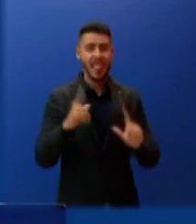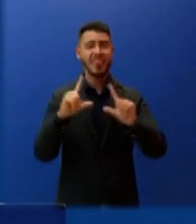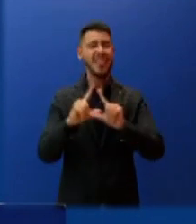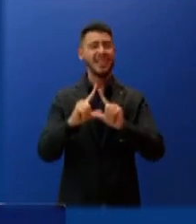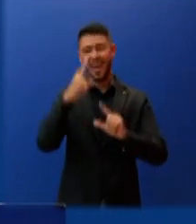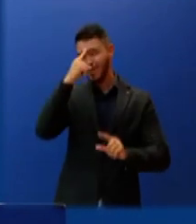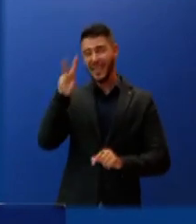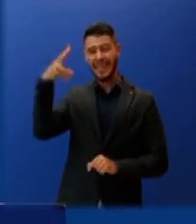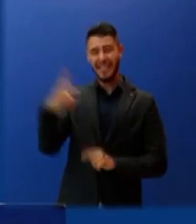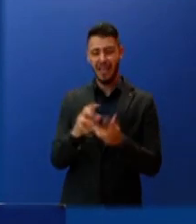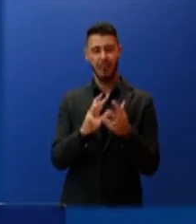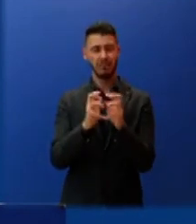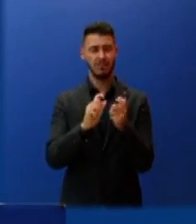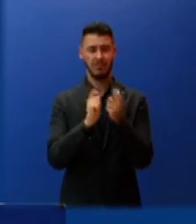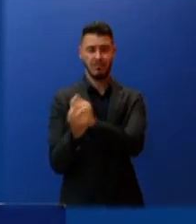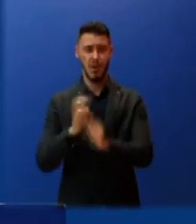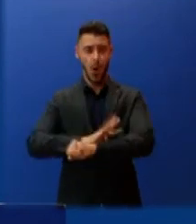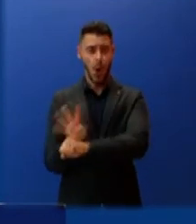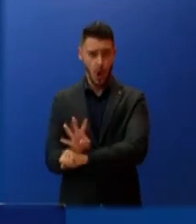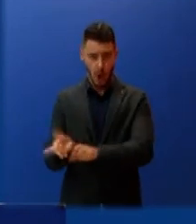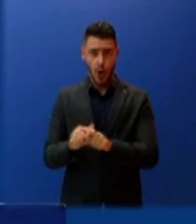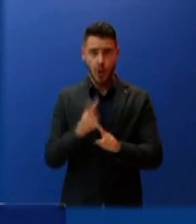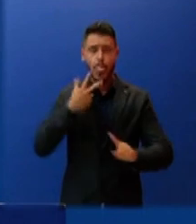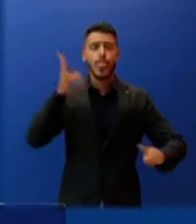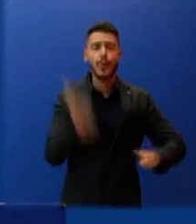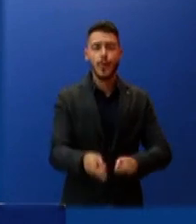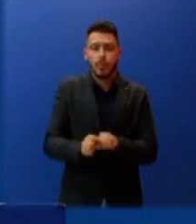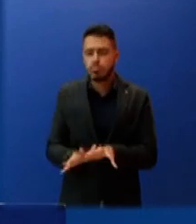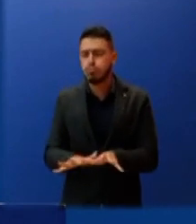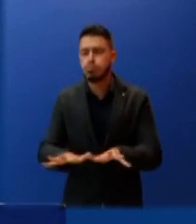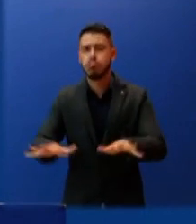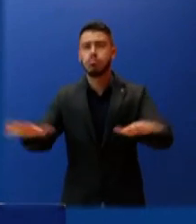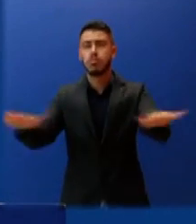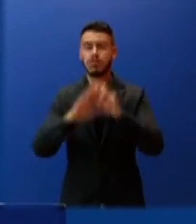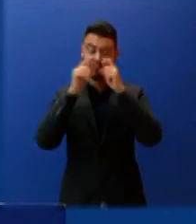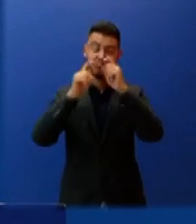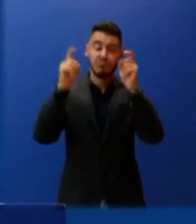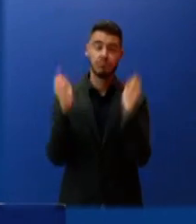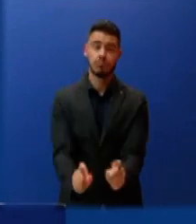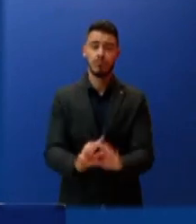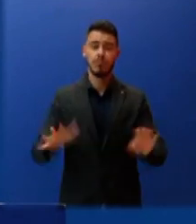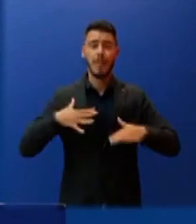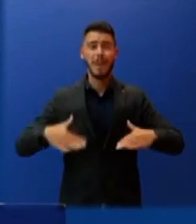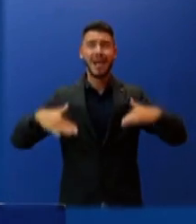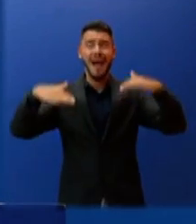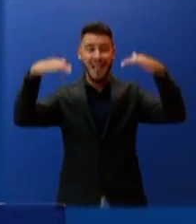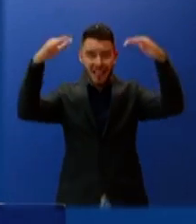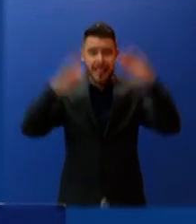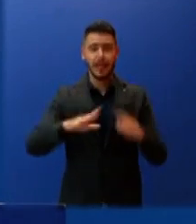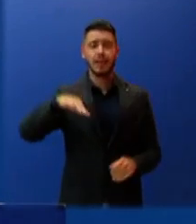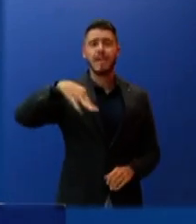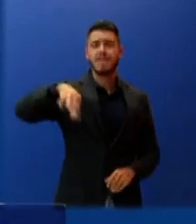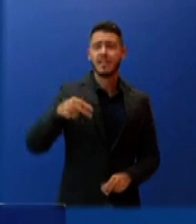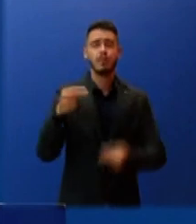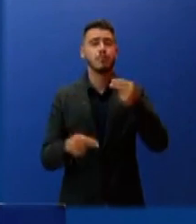ΔΕΛΤΑ, καθιστούν ακόμη πιο επιτακτικό τον άμεσο εμβολιασμό των μεγαλύτερων αλλά και των πιο ευπαθών συμπολιτών μας, που κινδυνεύουν από σοβαρή